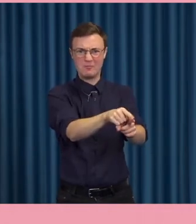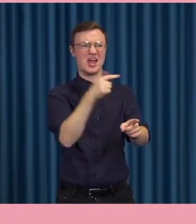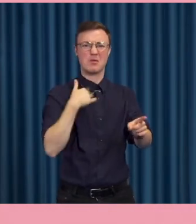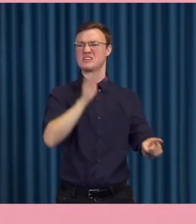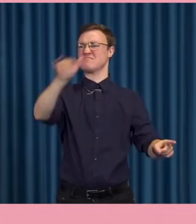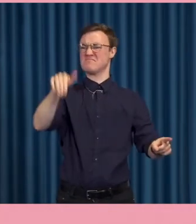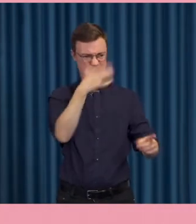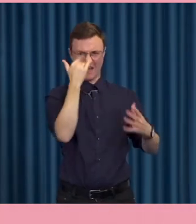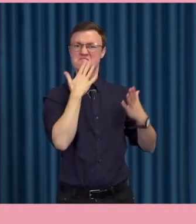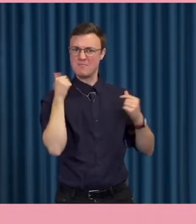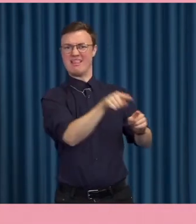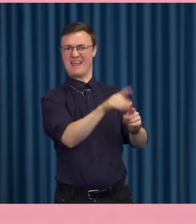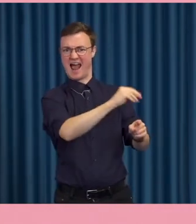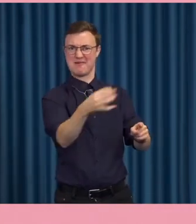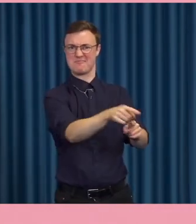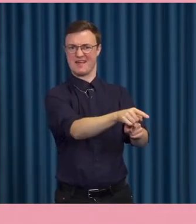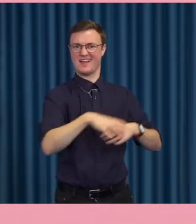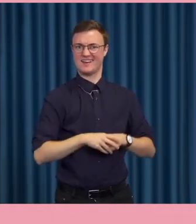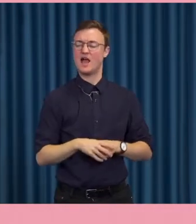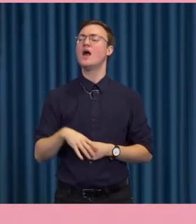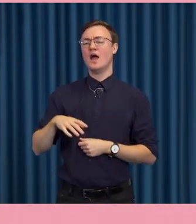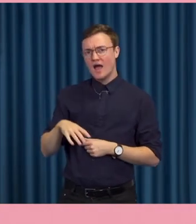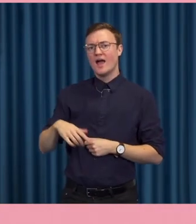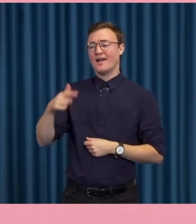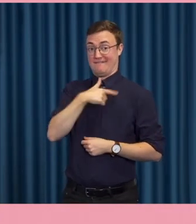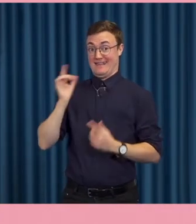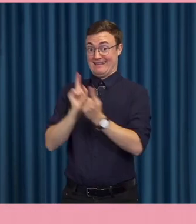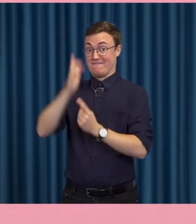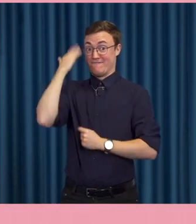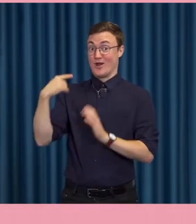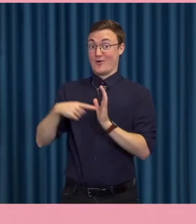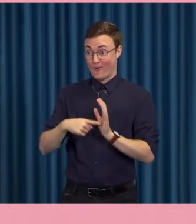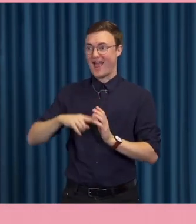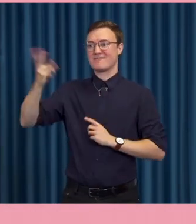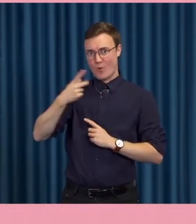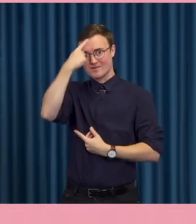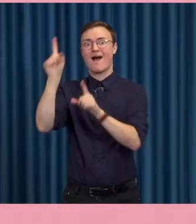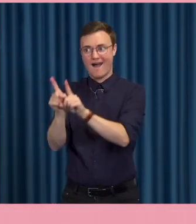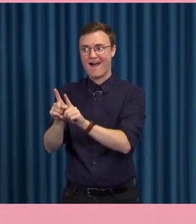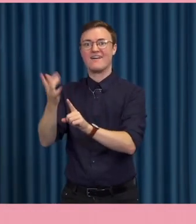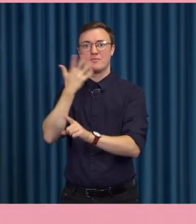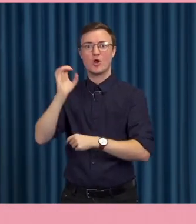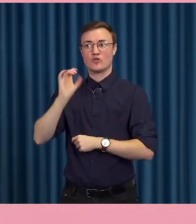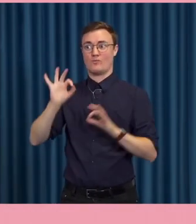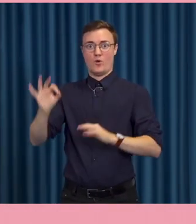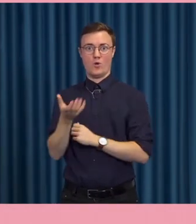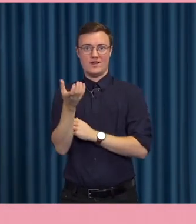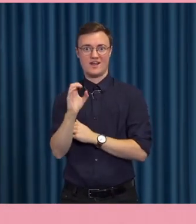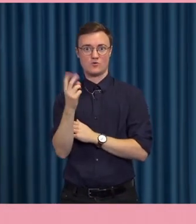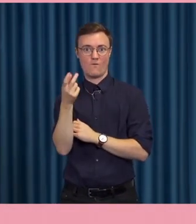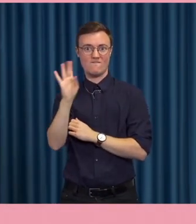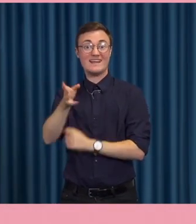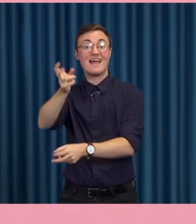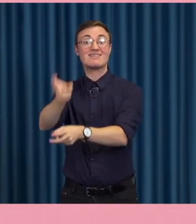för hur kan den här bli bättre vi speglade ju varandra lite grann i det när vi träffades förra gången då pratade vi just om hur man betäller covidtest via